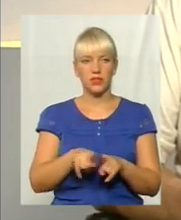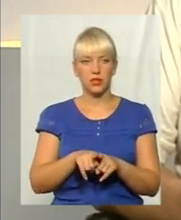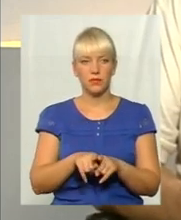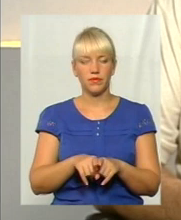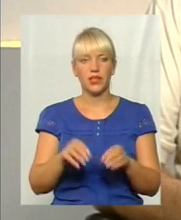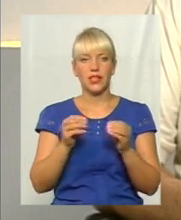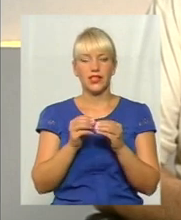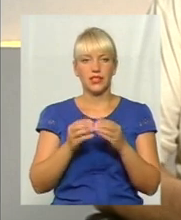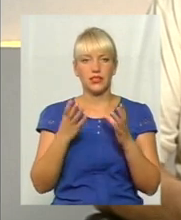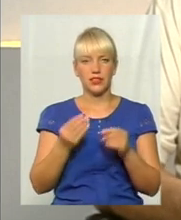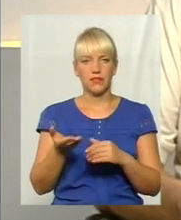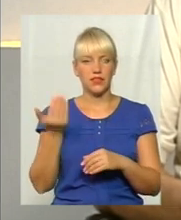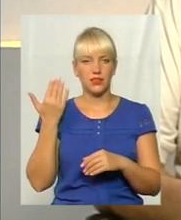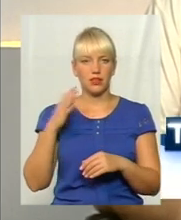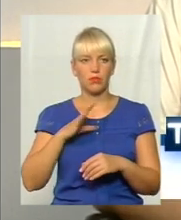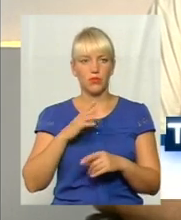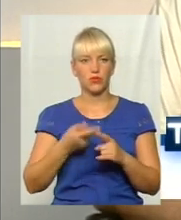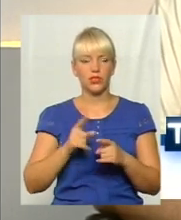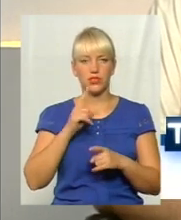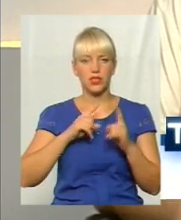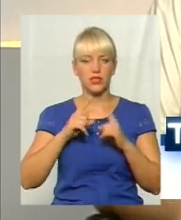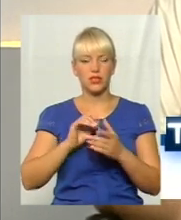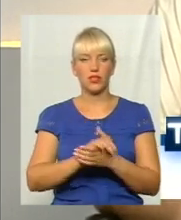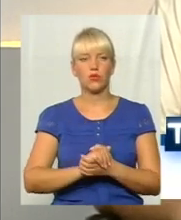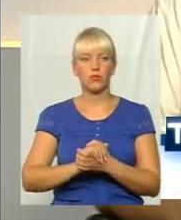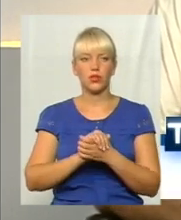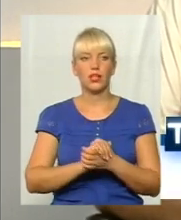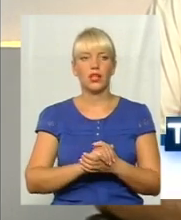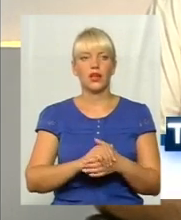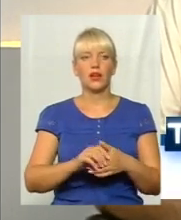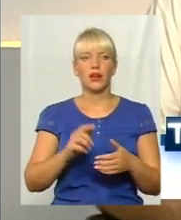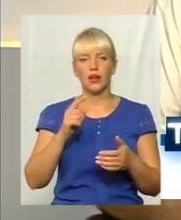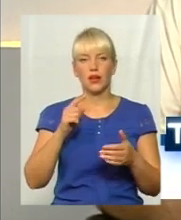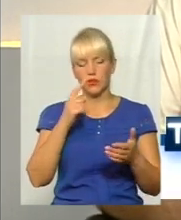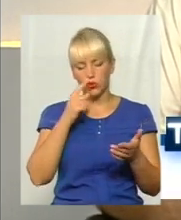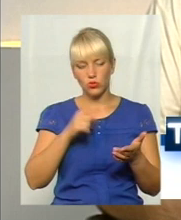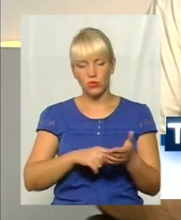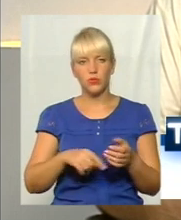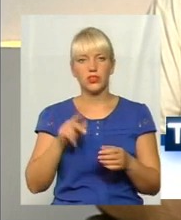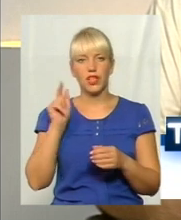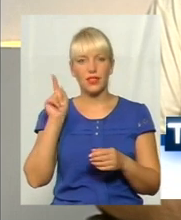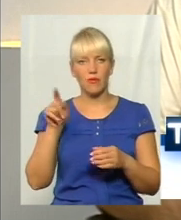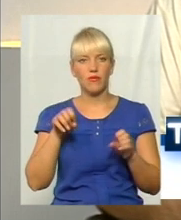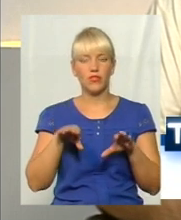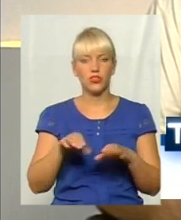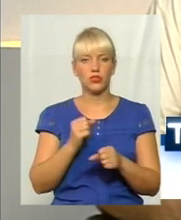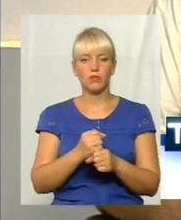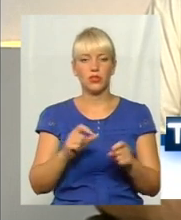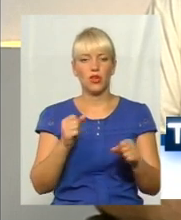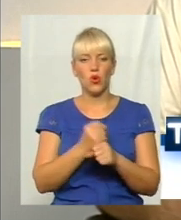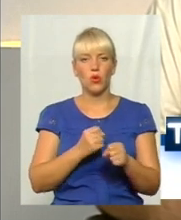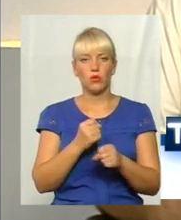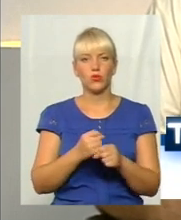10 днів назад був це засідане комітету спеціальної засудності. Там вирішили створити робочу групу